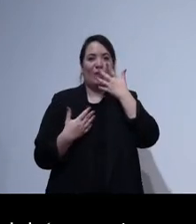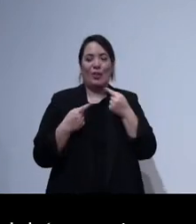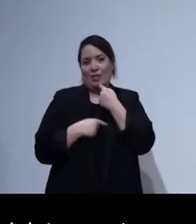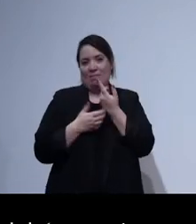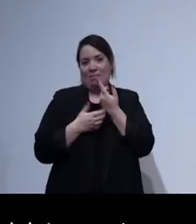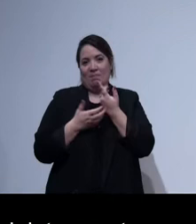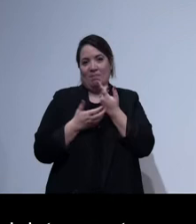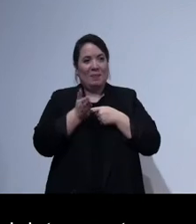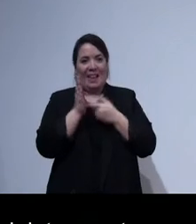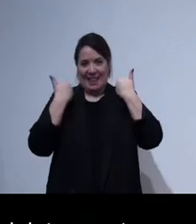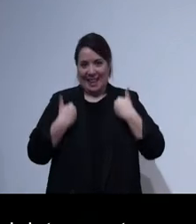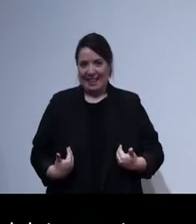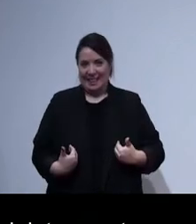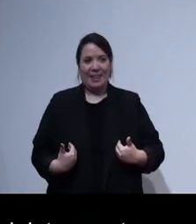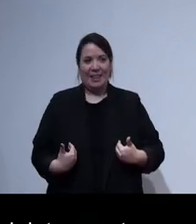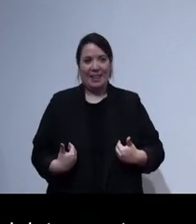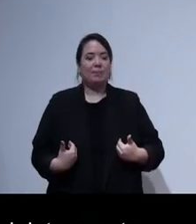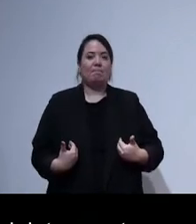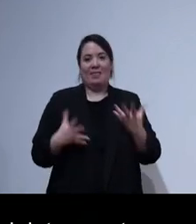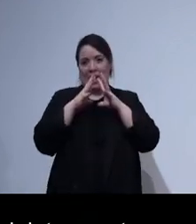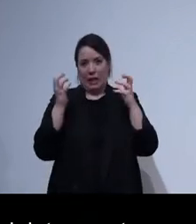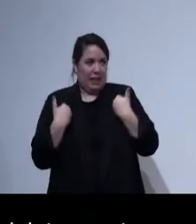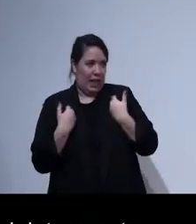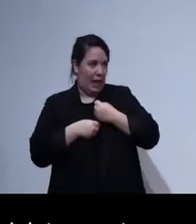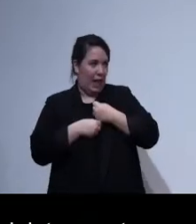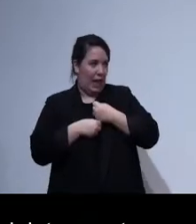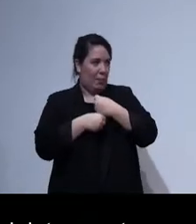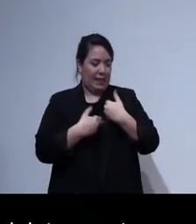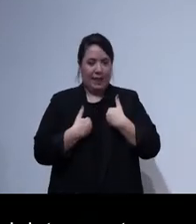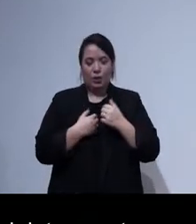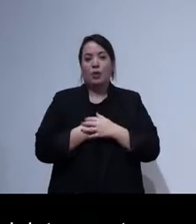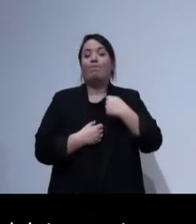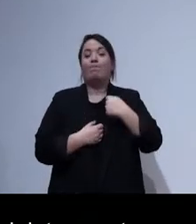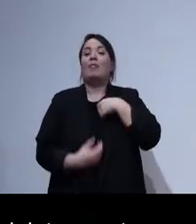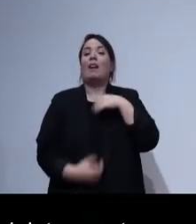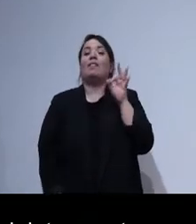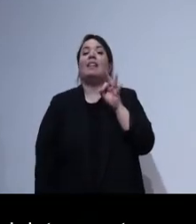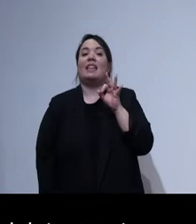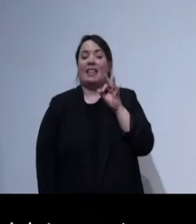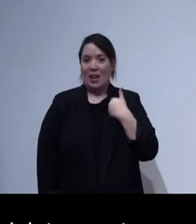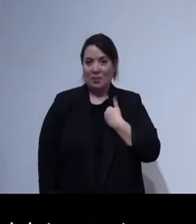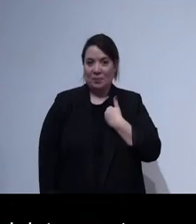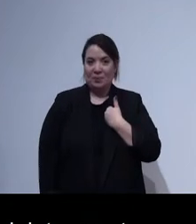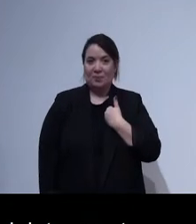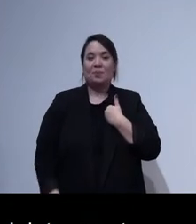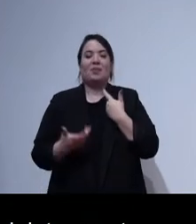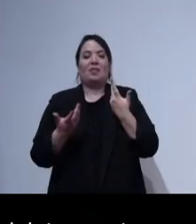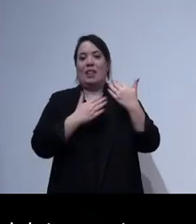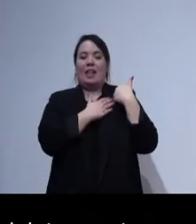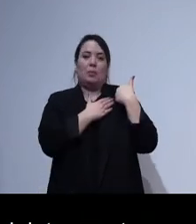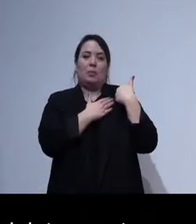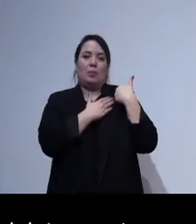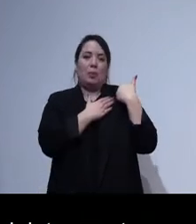me stessa e l'azienda che rappresento oggi. Allora, io sono Federica, sono la responsabile della parte